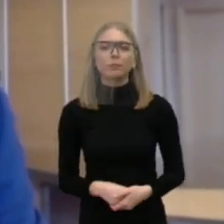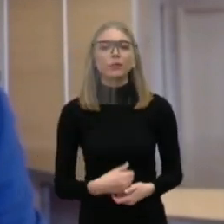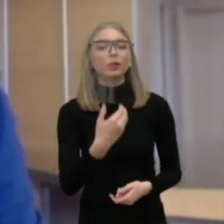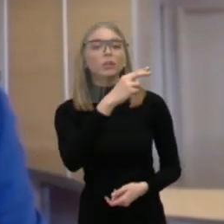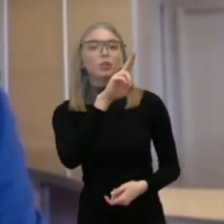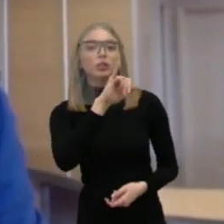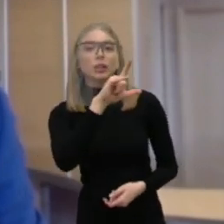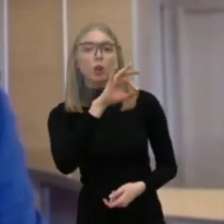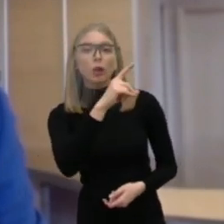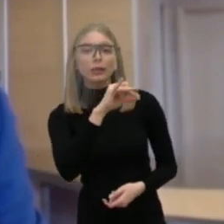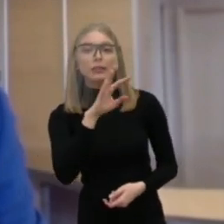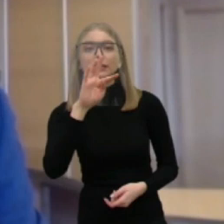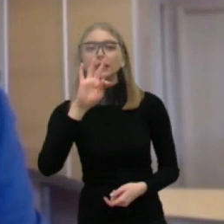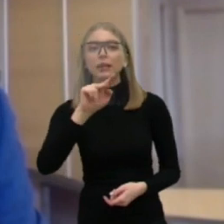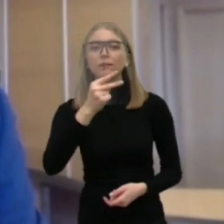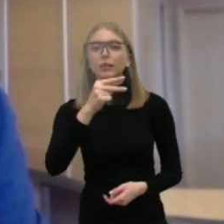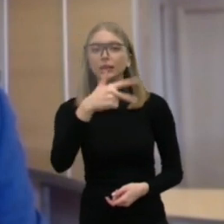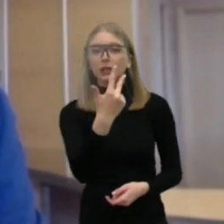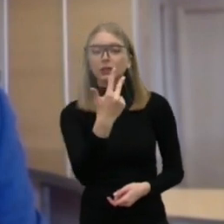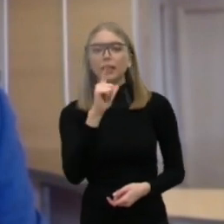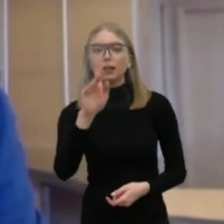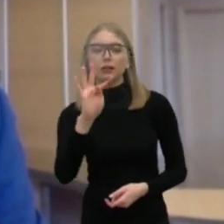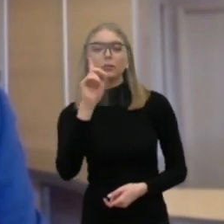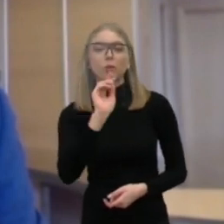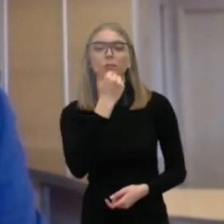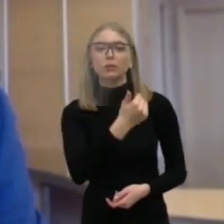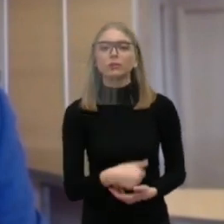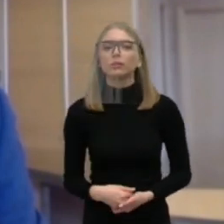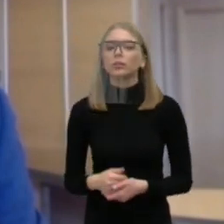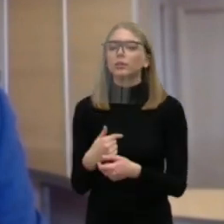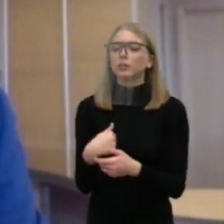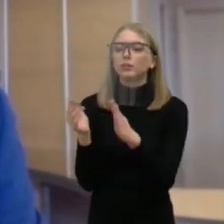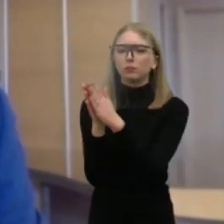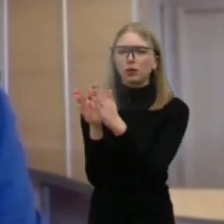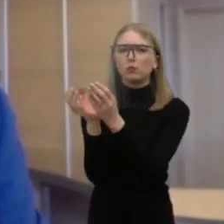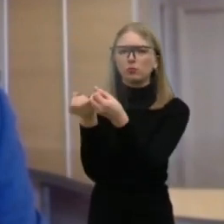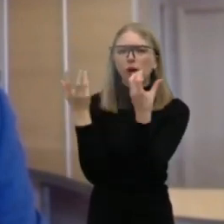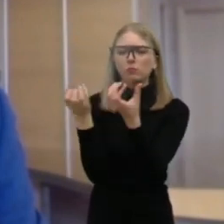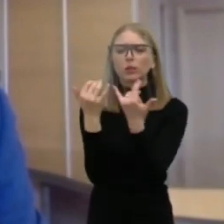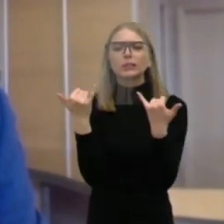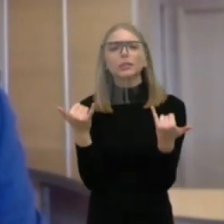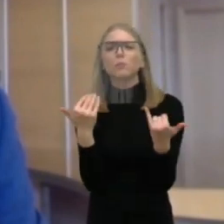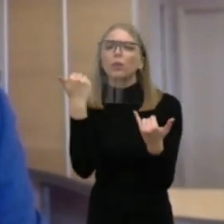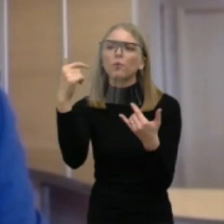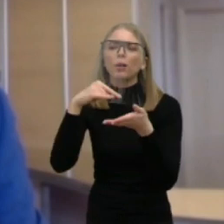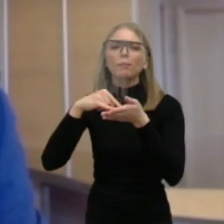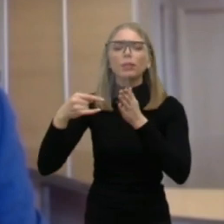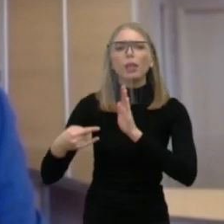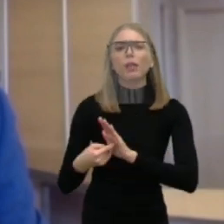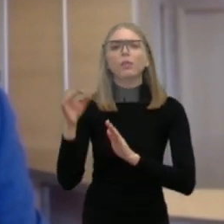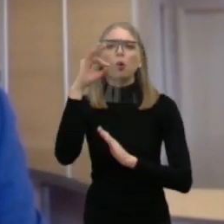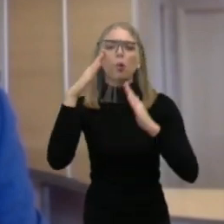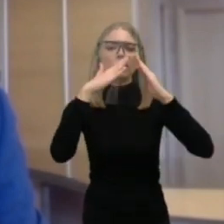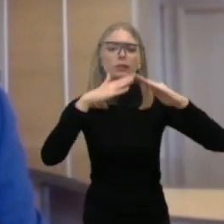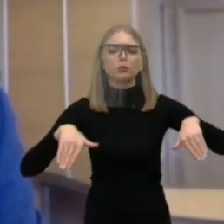Martynas Žilionis, TV3LT, prašau Martynai. Ministrė, prašyčiau dar pasakyti, kokie jūsų planai ir timiausiai šių metiniai dėl šiferinių stogų